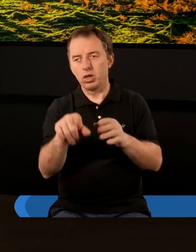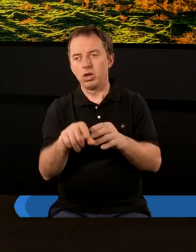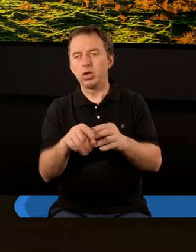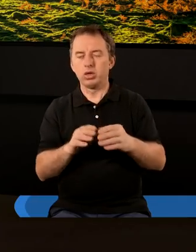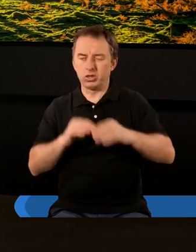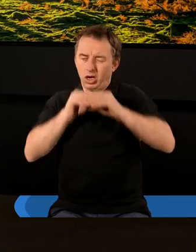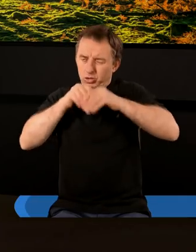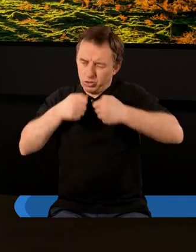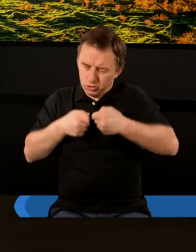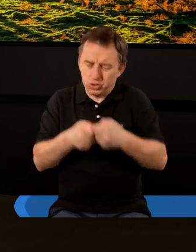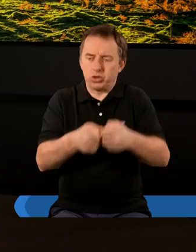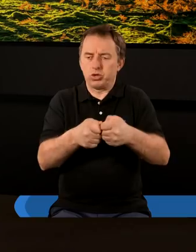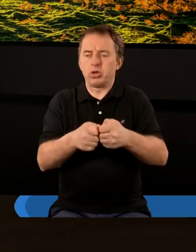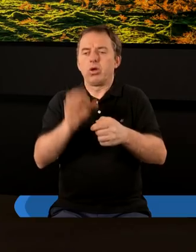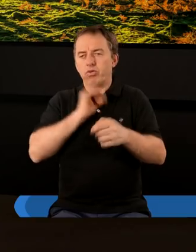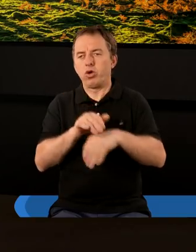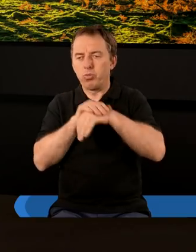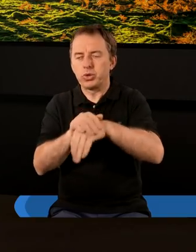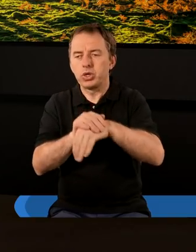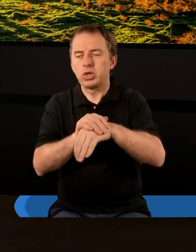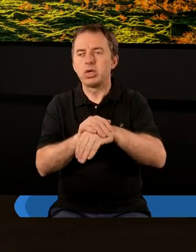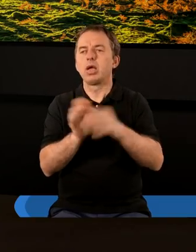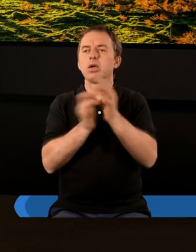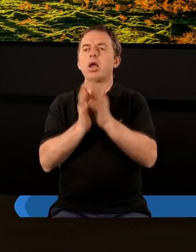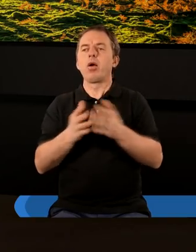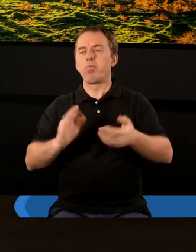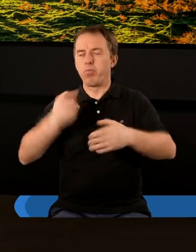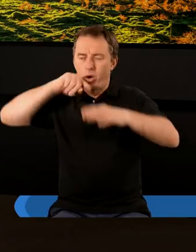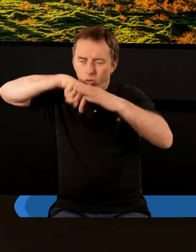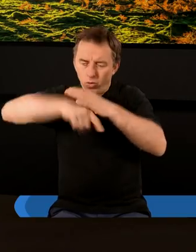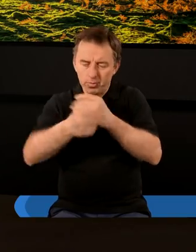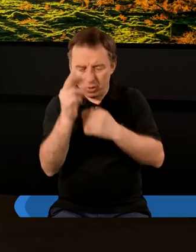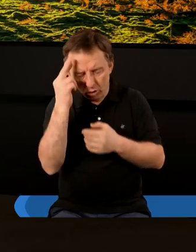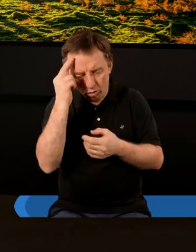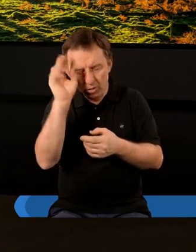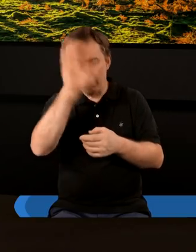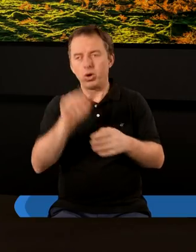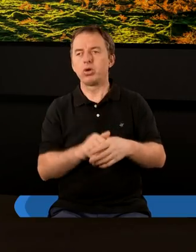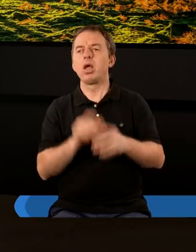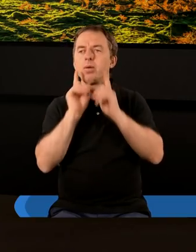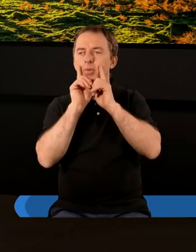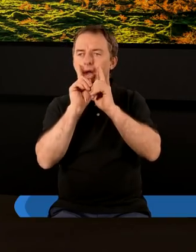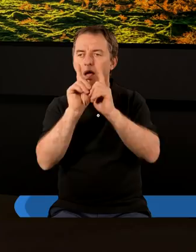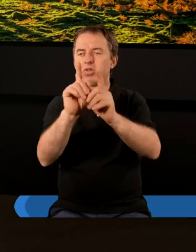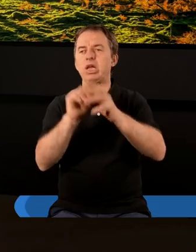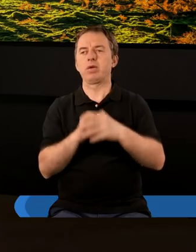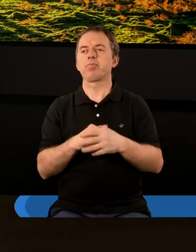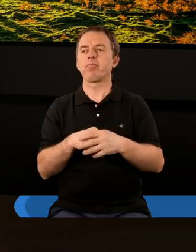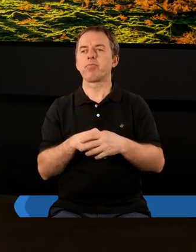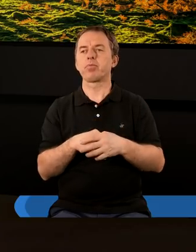zacieśnił swoją przyjaźń z Chrystusem abyś pogłębił swoje zrozumienie Bożej prawdy